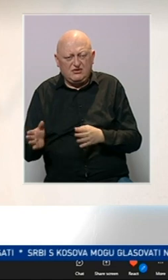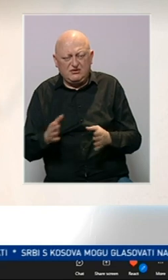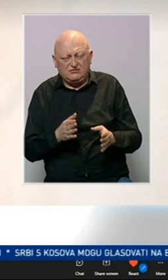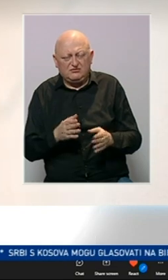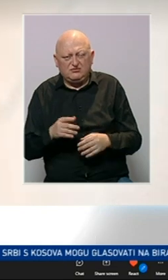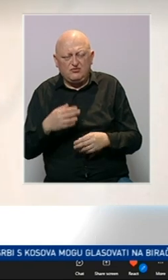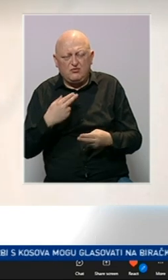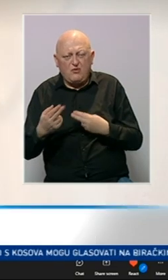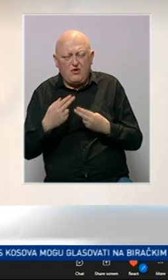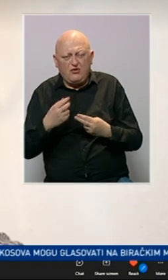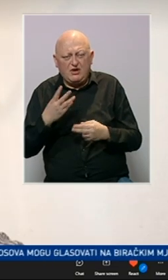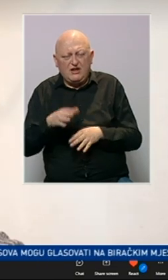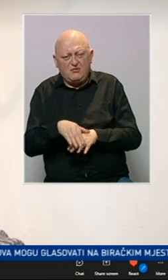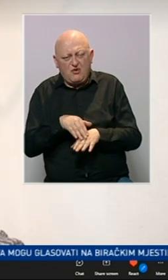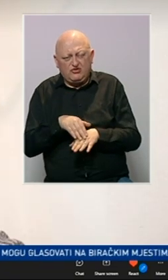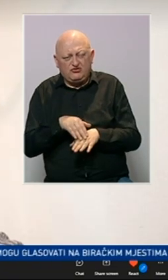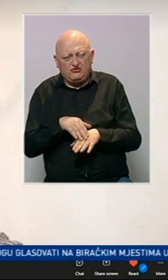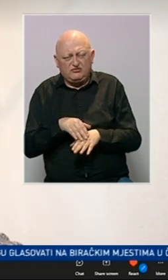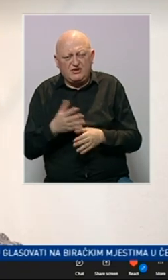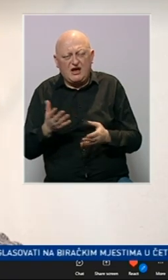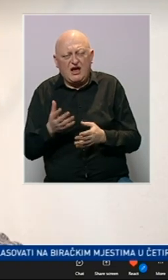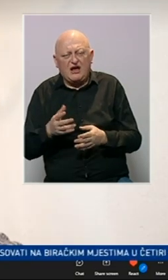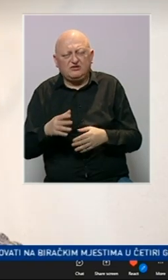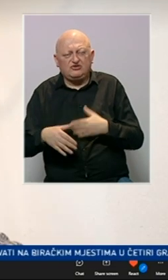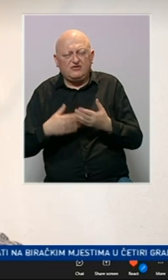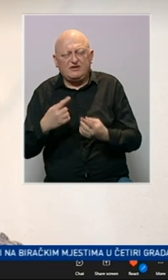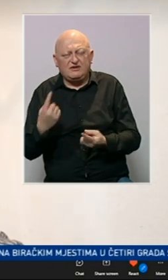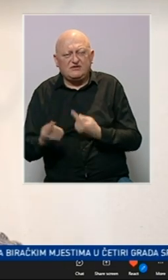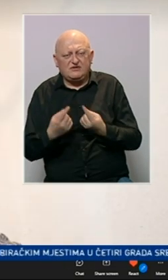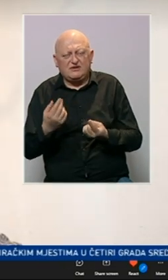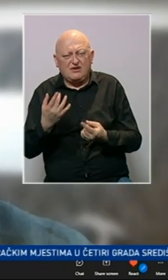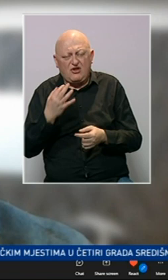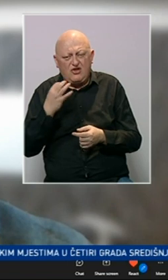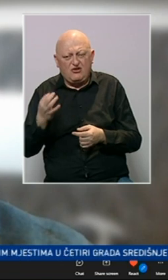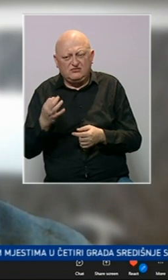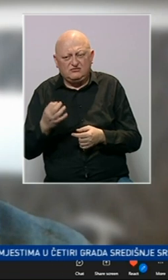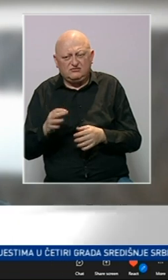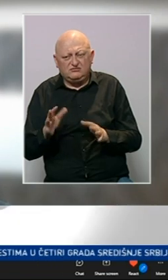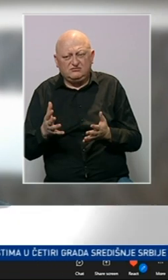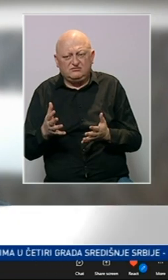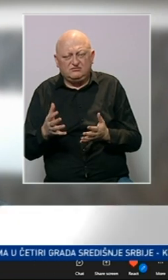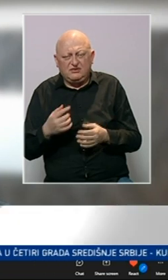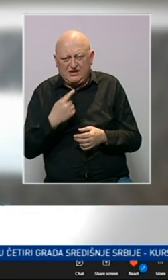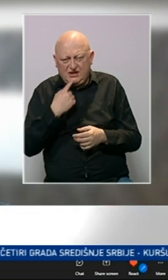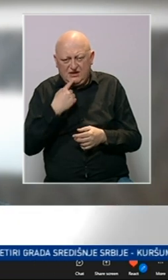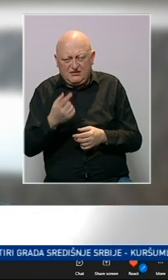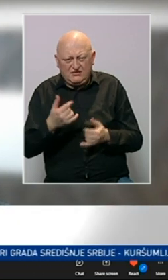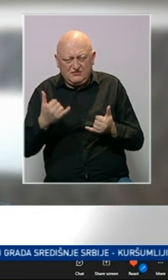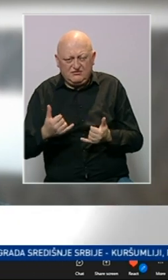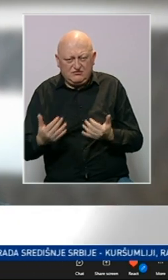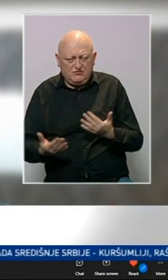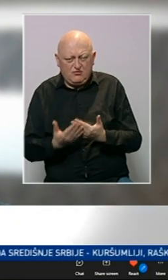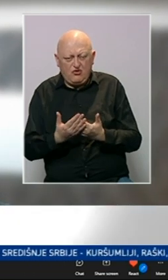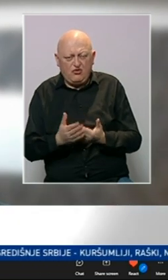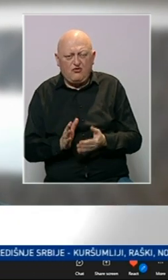pregovorima kada oni počnu i da vidimo kako će se razvijati situacija u narednih nekoliko dana. Tako da bih rekao da se sada opet